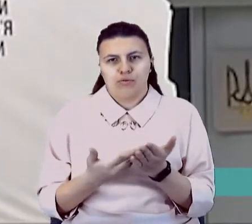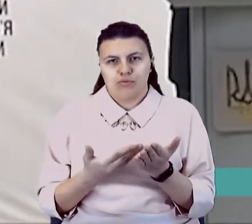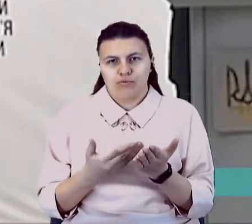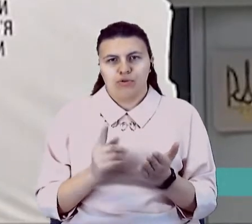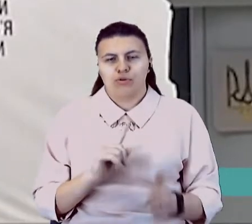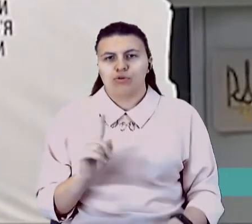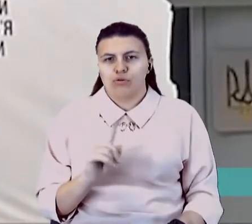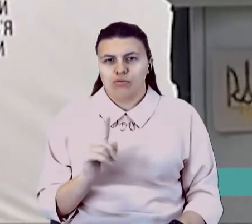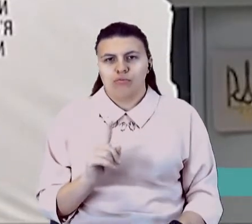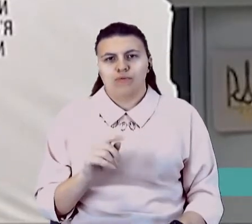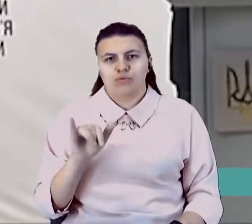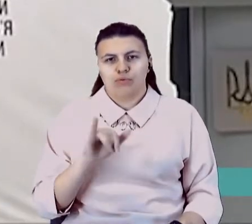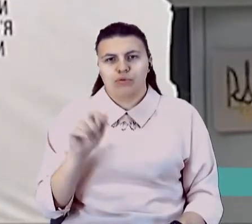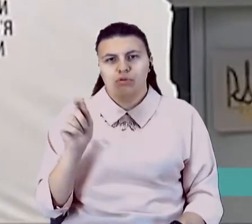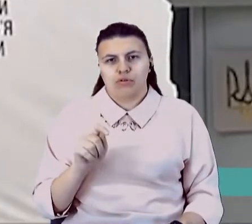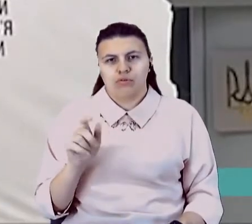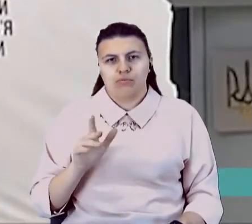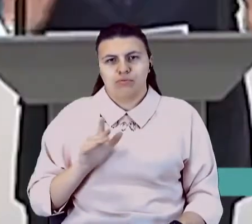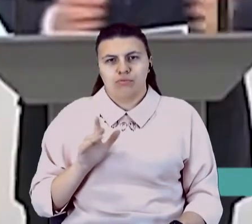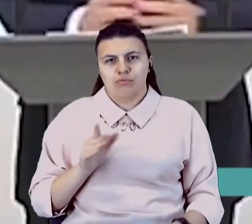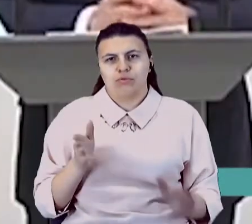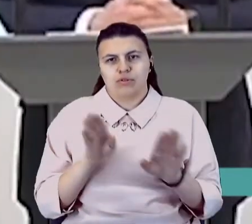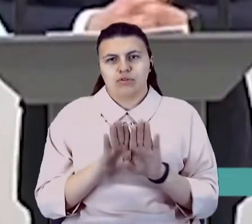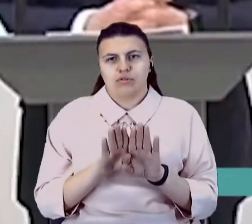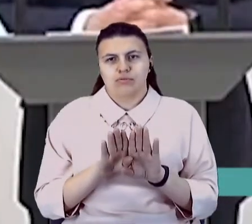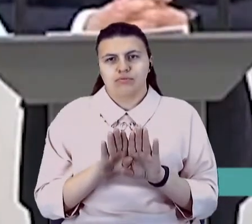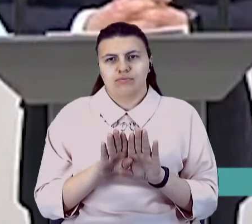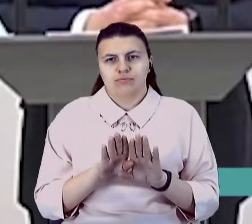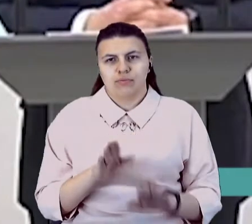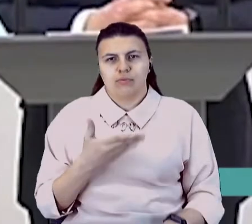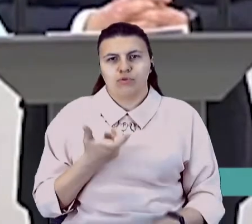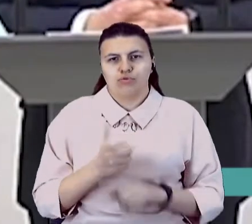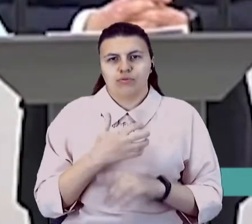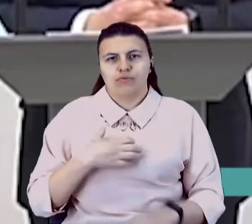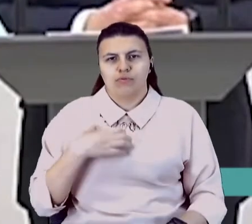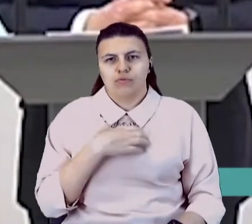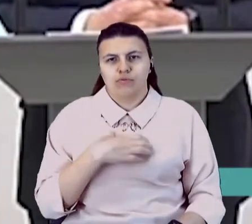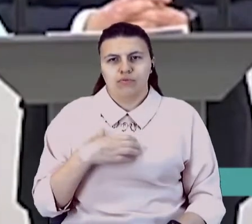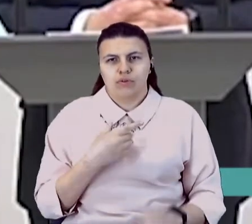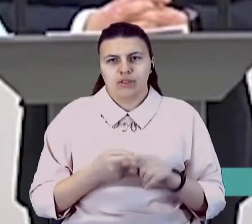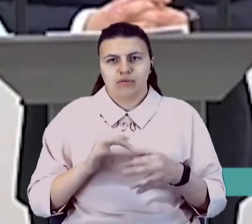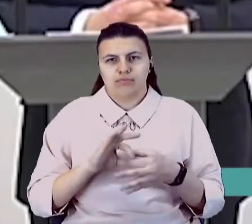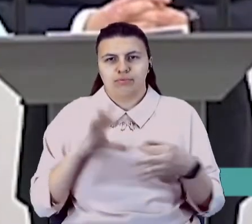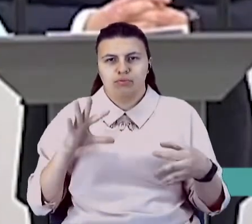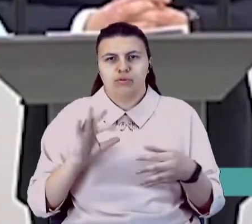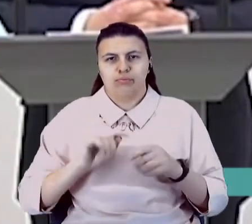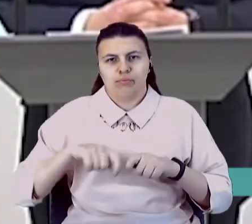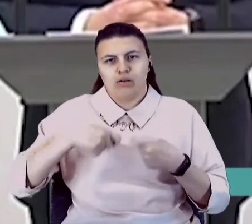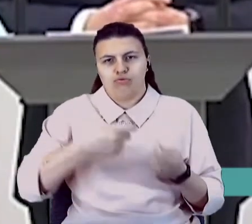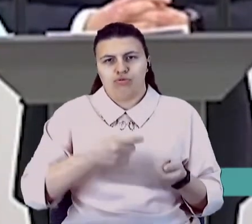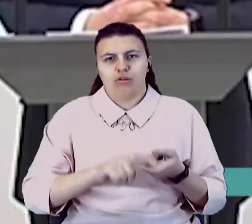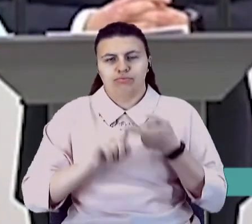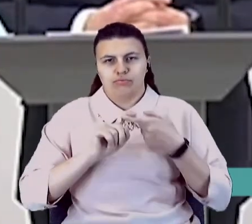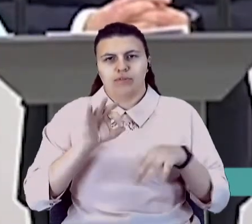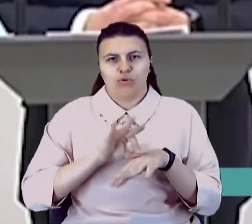суботу і неділю були відповідно зачинені. Нам дуже важливо розривати цей ланцюг передачі хвороби. Зрозуміло,